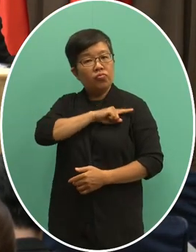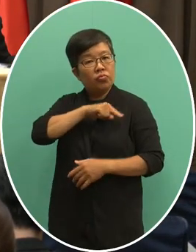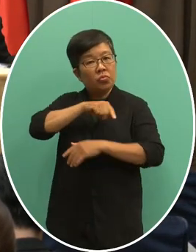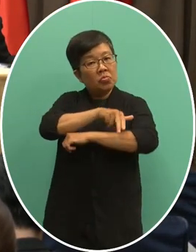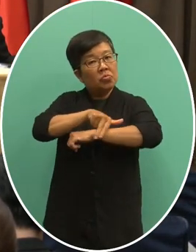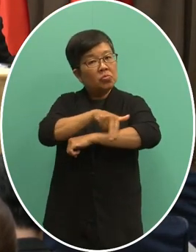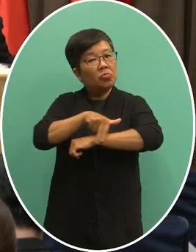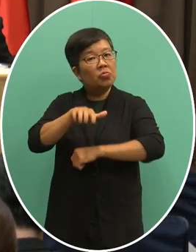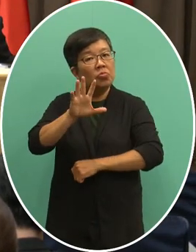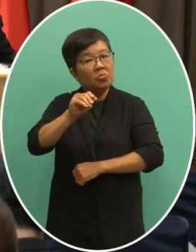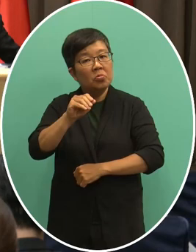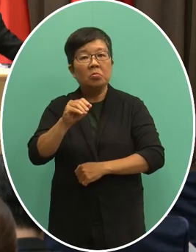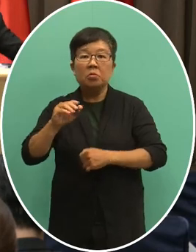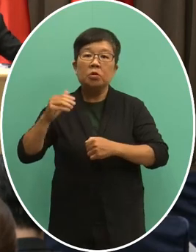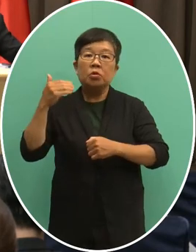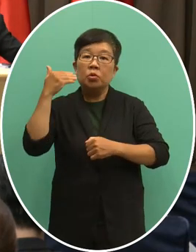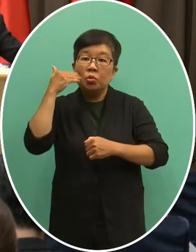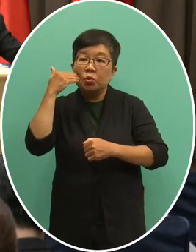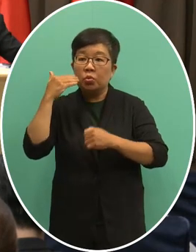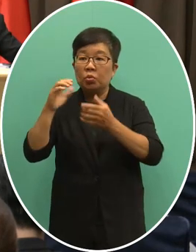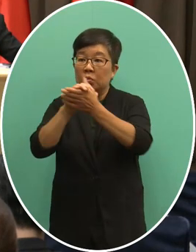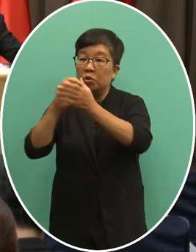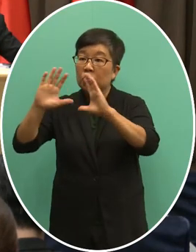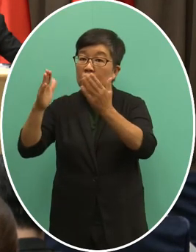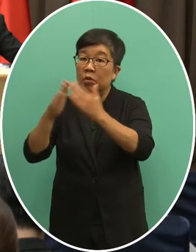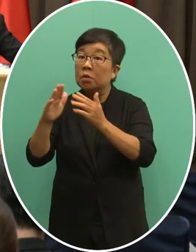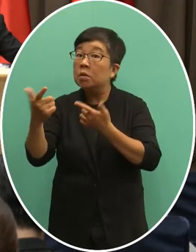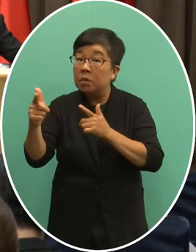是有期待是非邦交国家